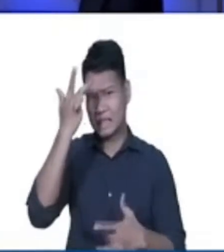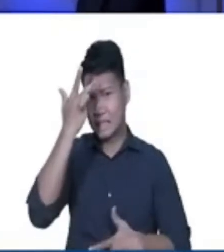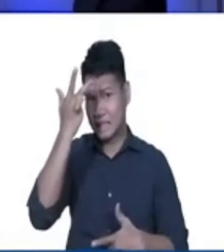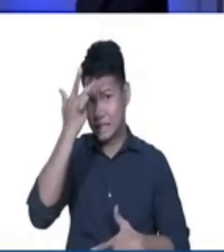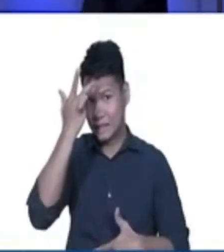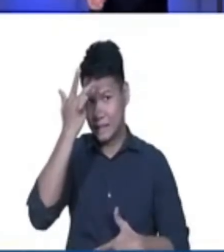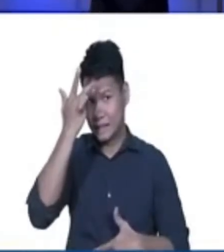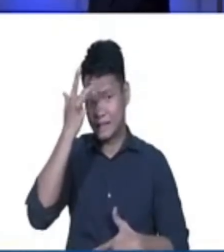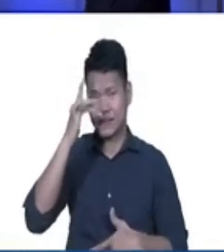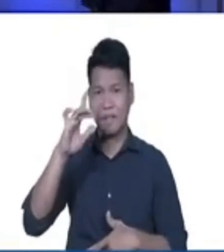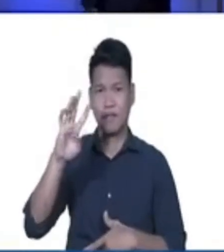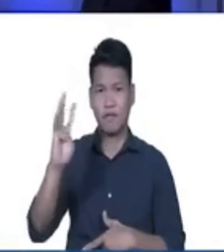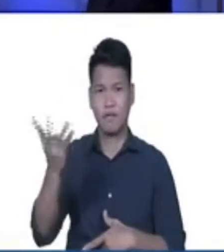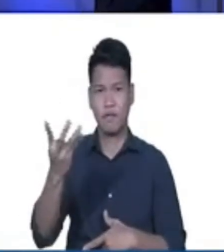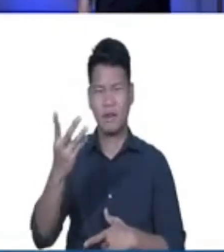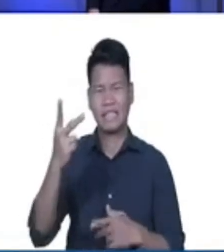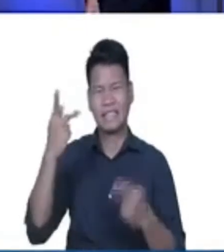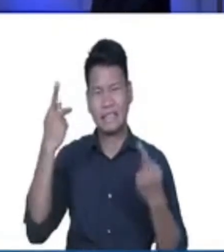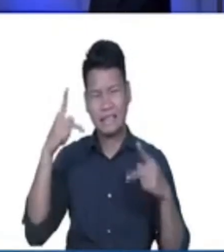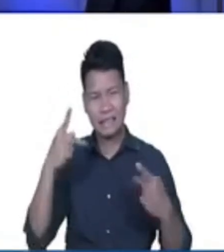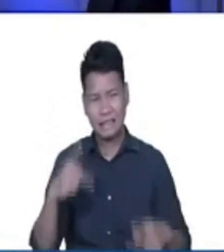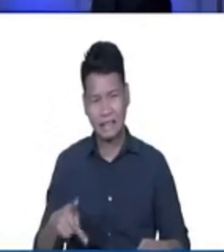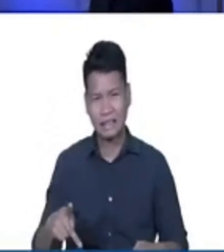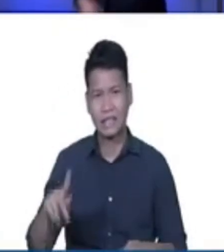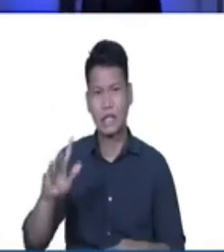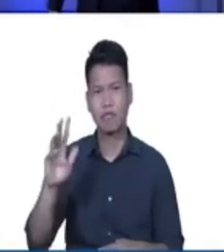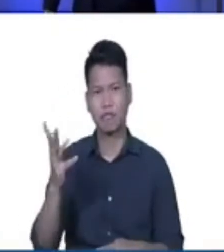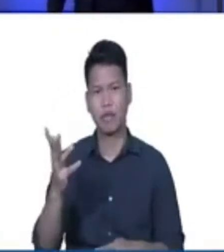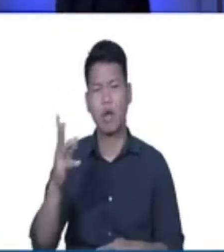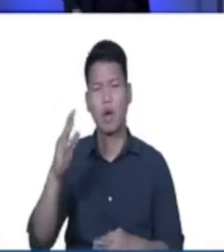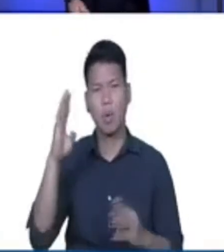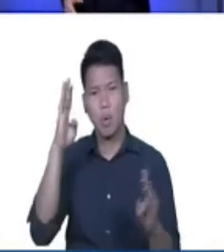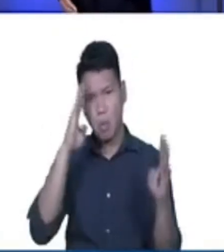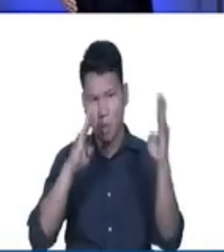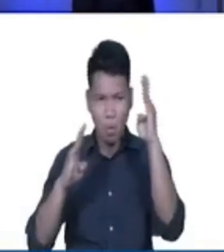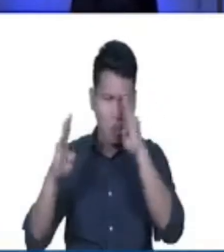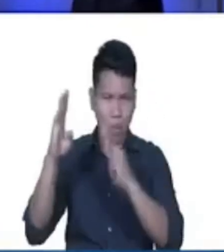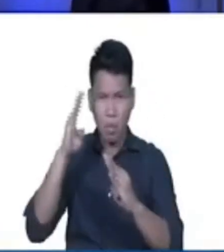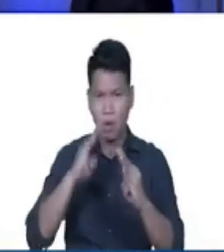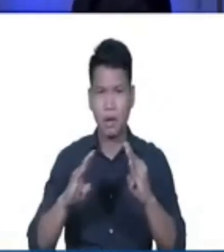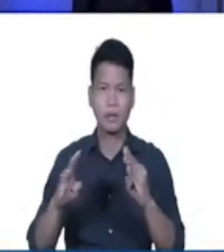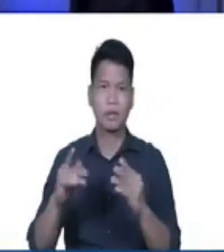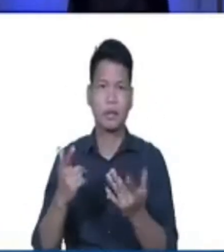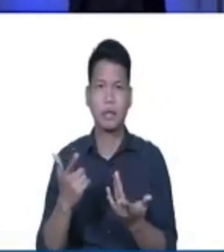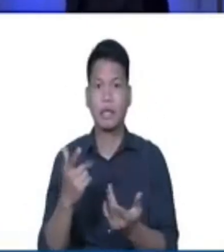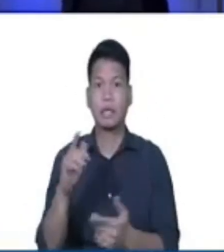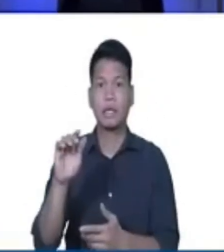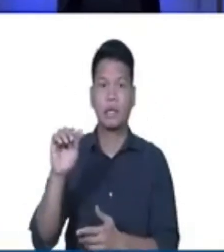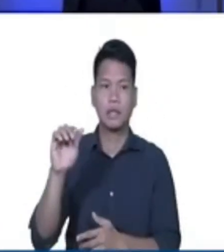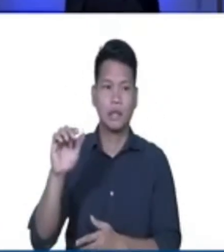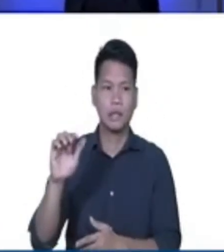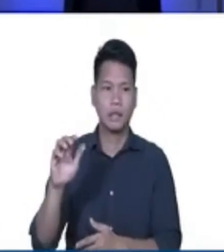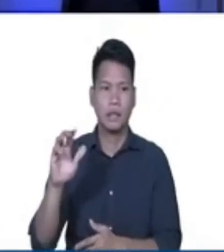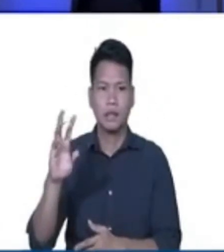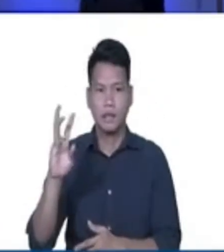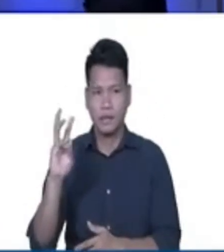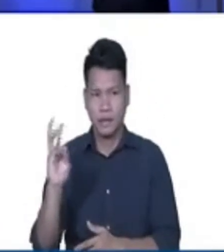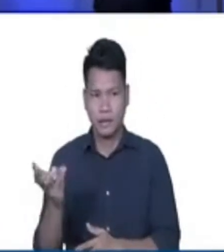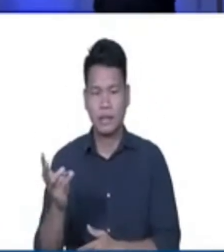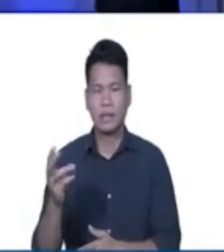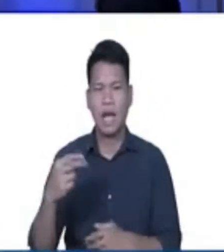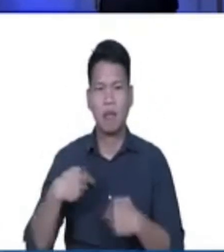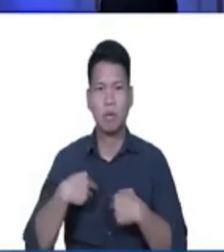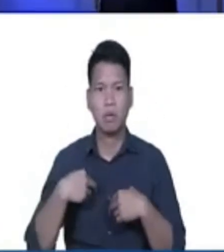fourth, pain, worry, and anxiety. Ito po yung tinatawag natin na